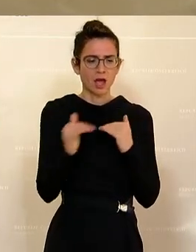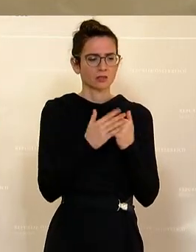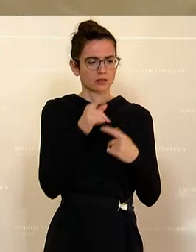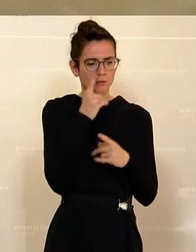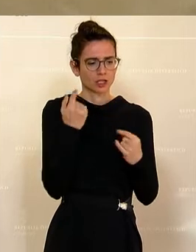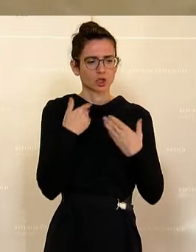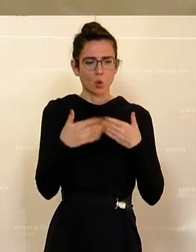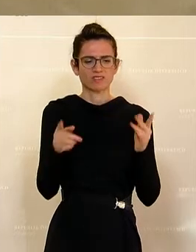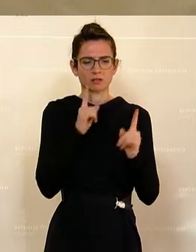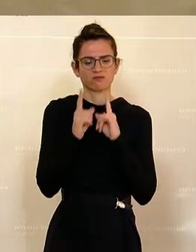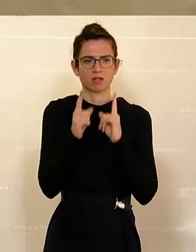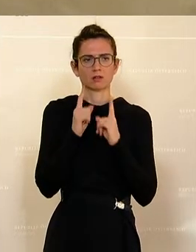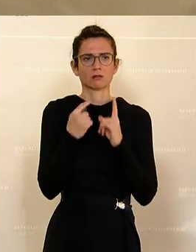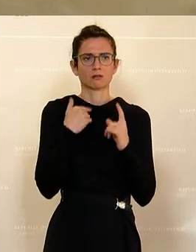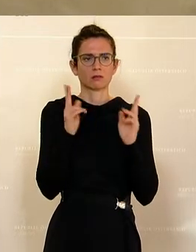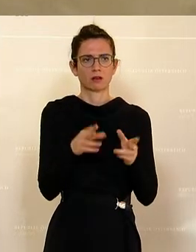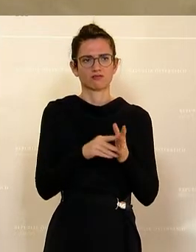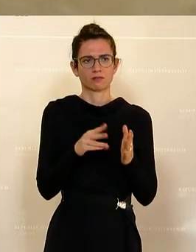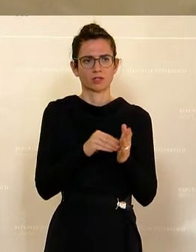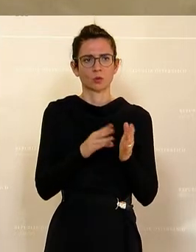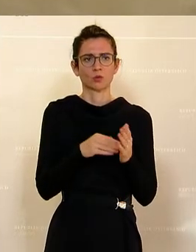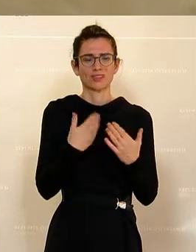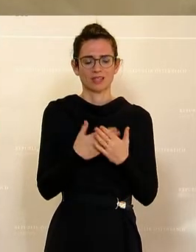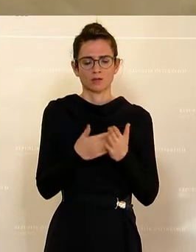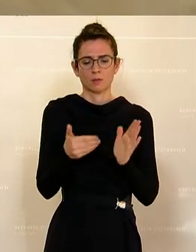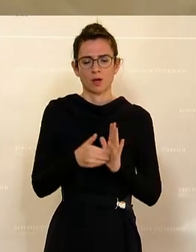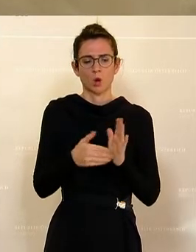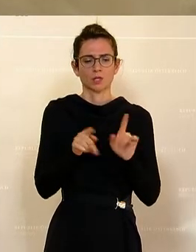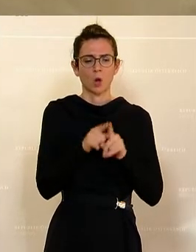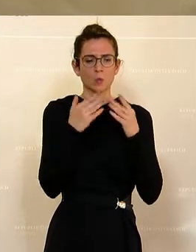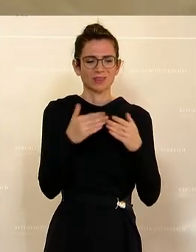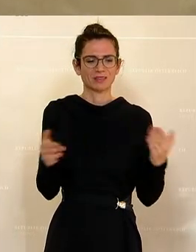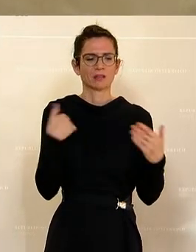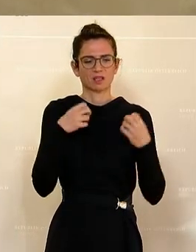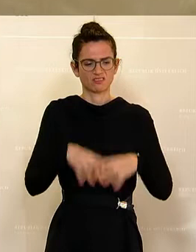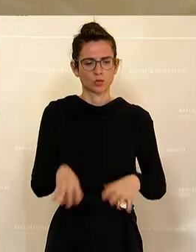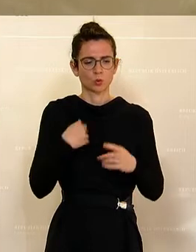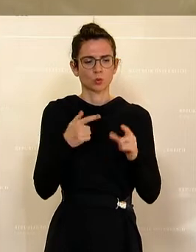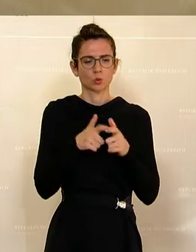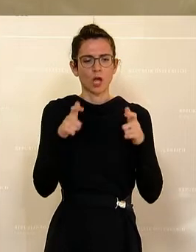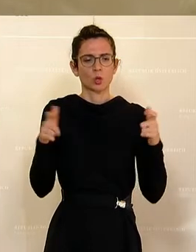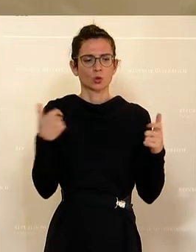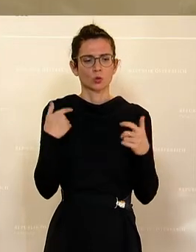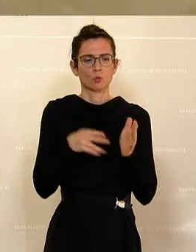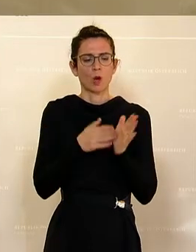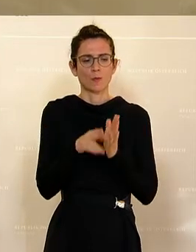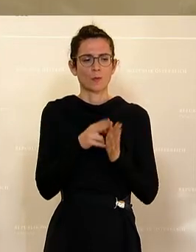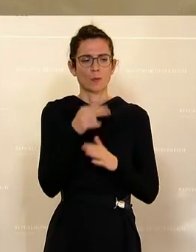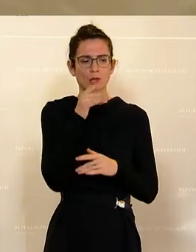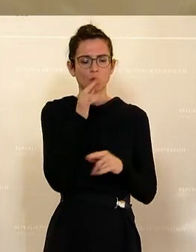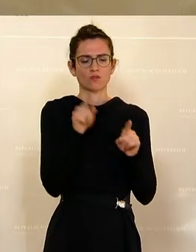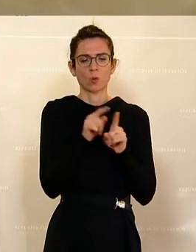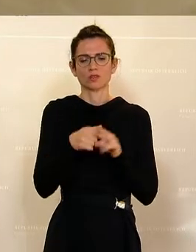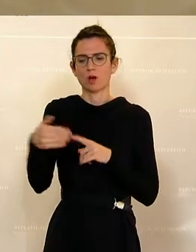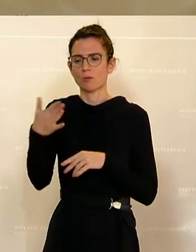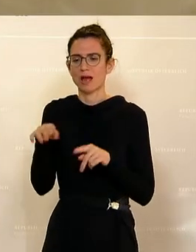Menschen den öffentlichen Verkehr nützen können. Und dazu braucht es eine moderne Infrastruktur. Und der Ausbau der Bahnhöfe, glaube ich, und Park-and-Reit